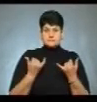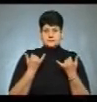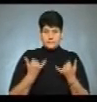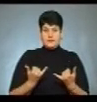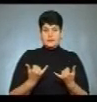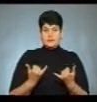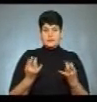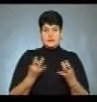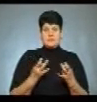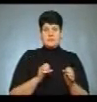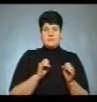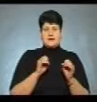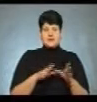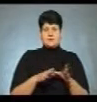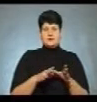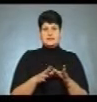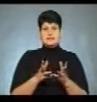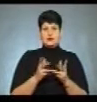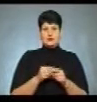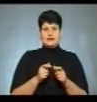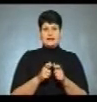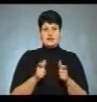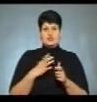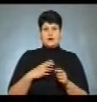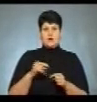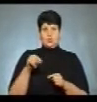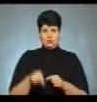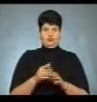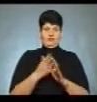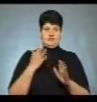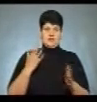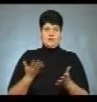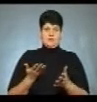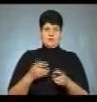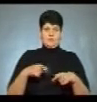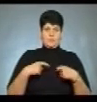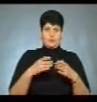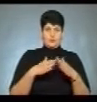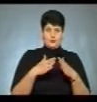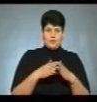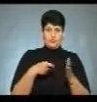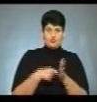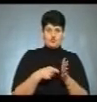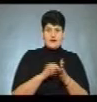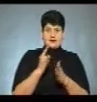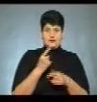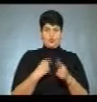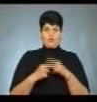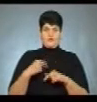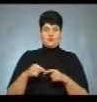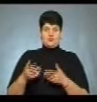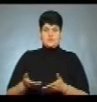треба перекинути з рахунку на картку, чекають вертут в черзі. Побігла додому, погодувала дитину, вернулась.